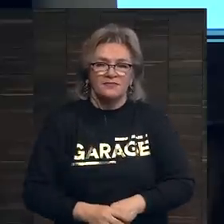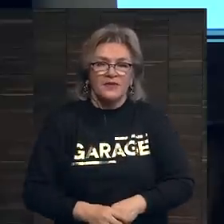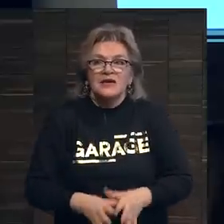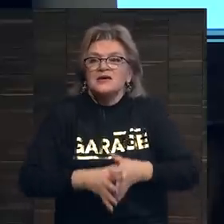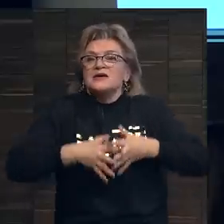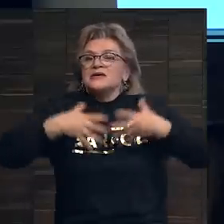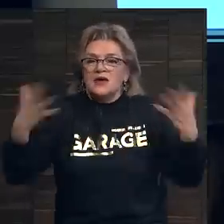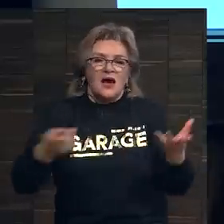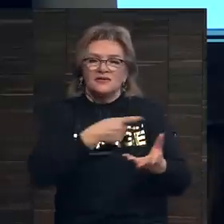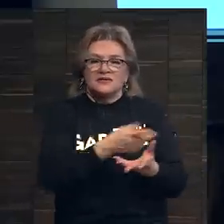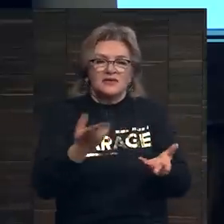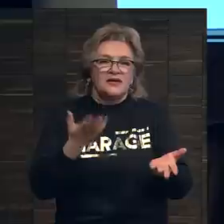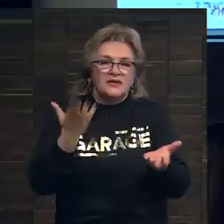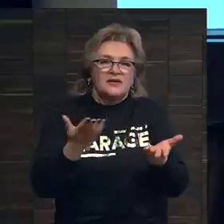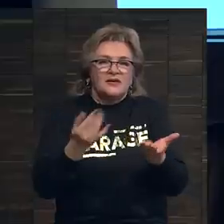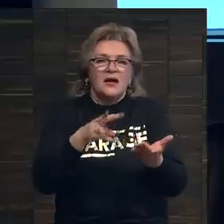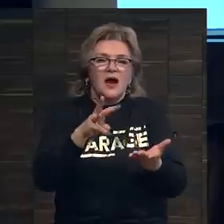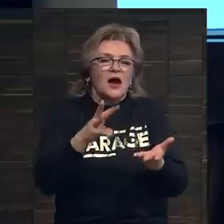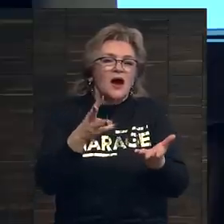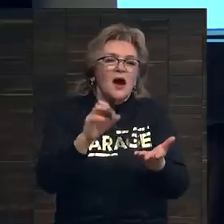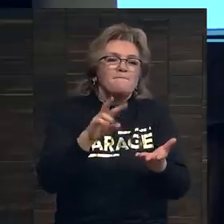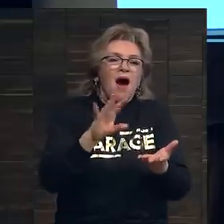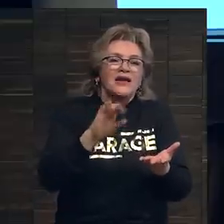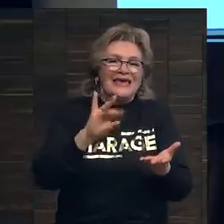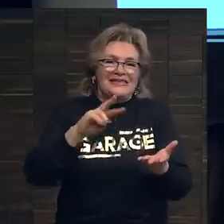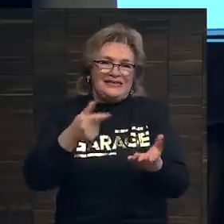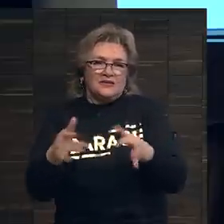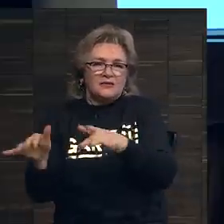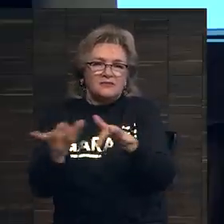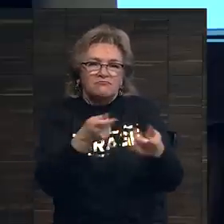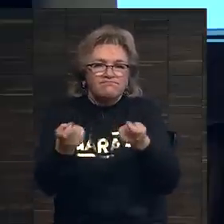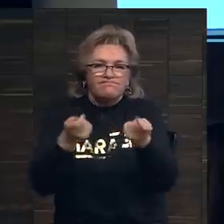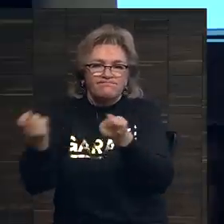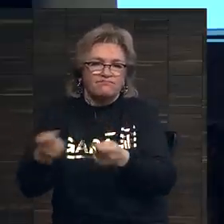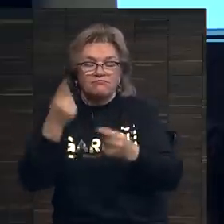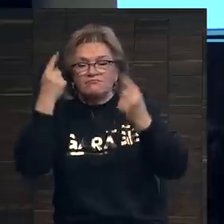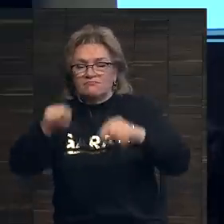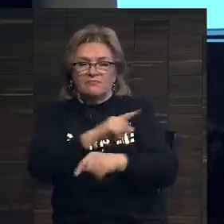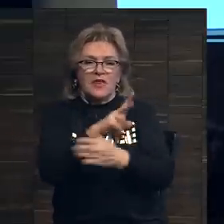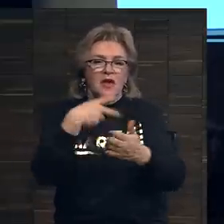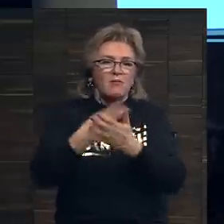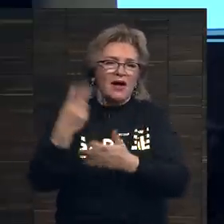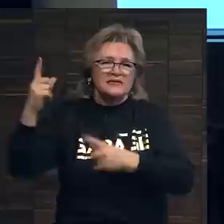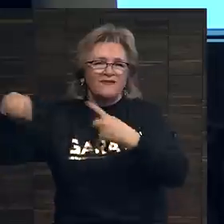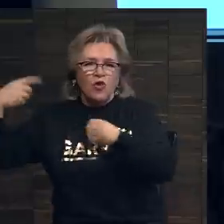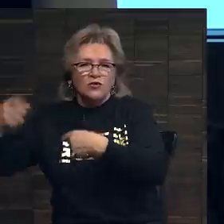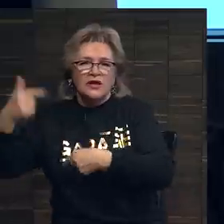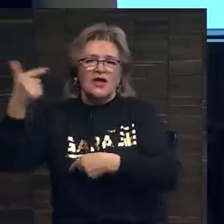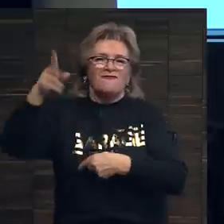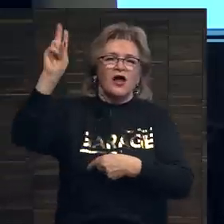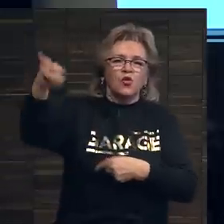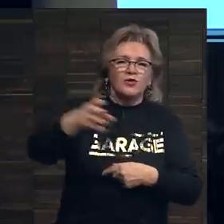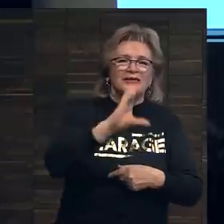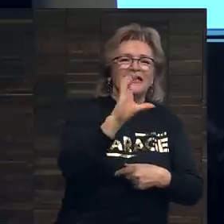гигантский маркетинг. Очень инновационный, очень изобретательный маркетинг. Показы в Лондоне, в Гонконге, Сан